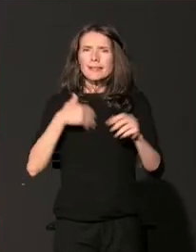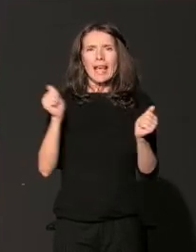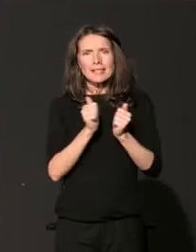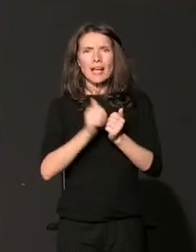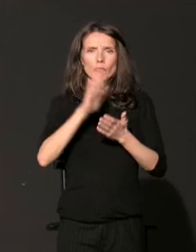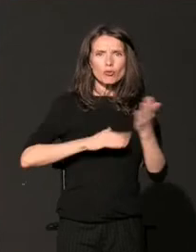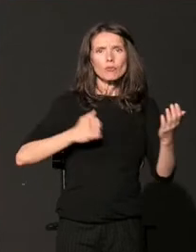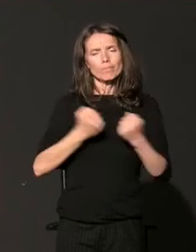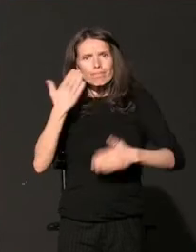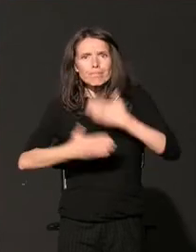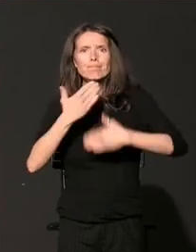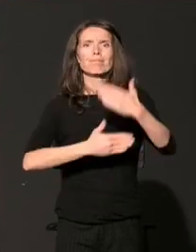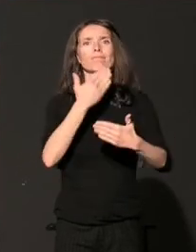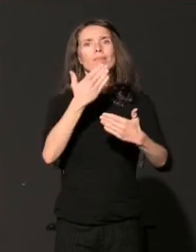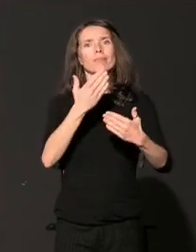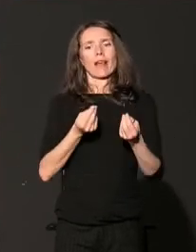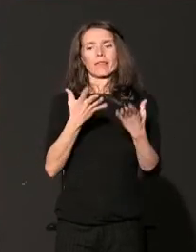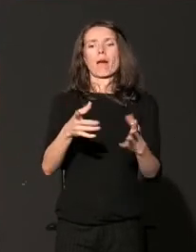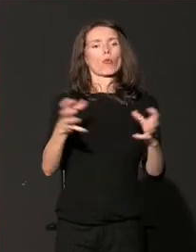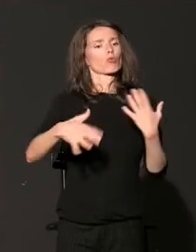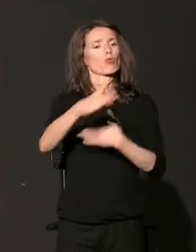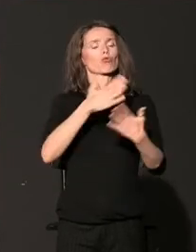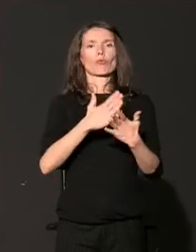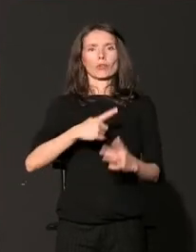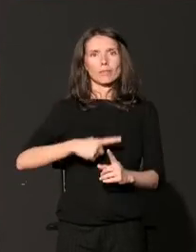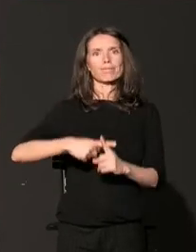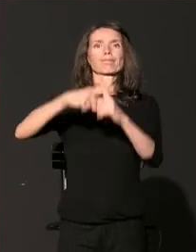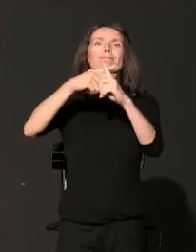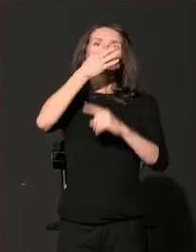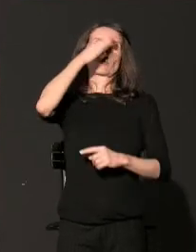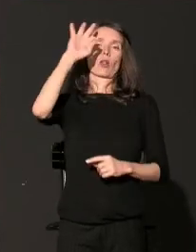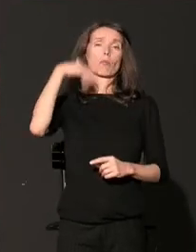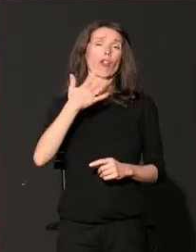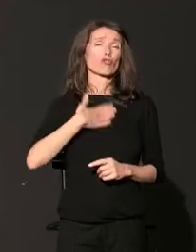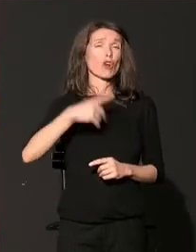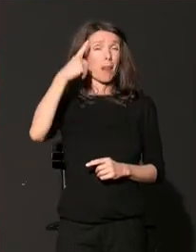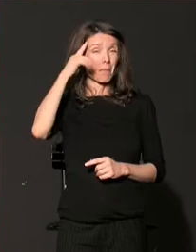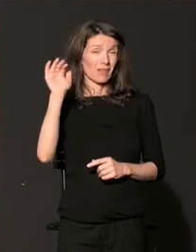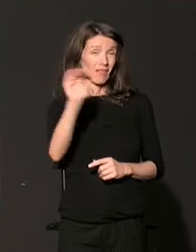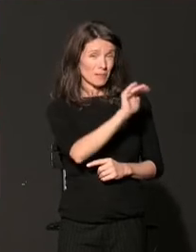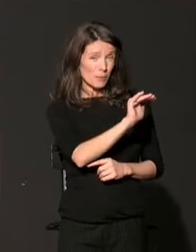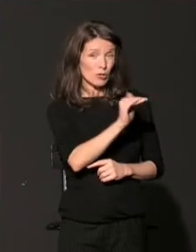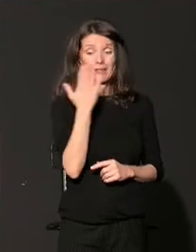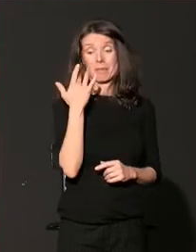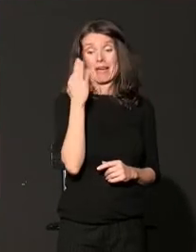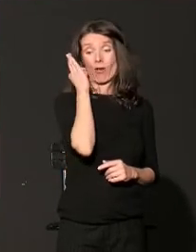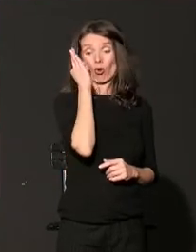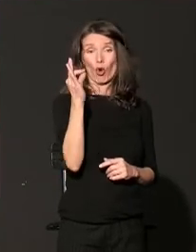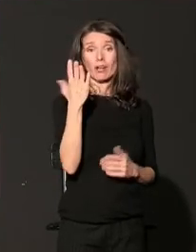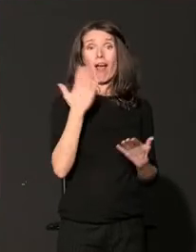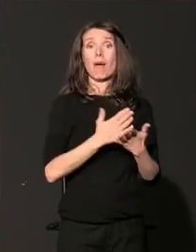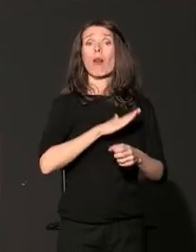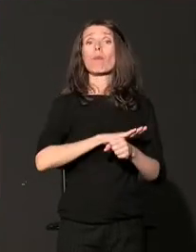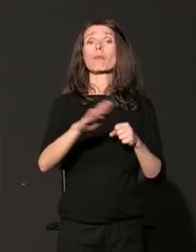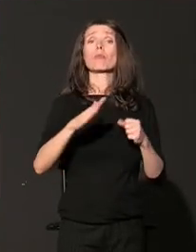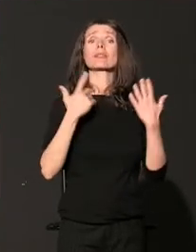dobrobiti našeg društva. Želela bih da vas podsjetim da je pri neki dan bila sedma godišnjica,